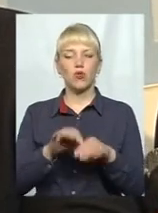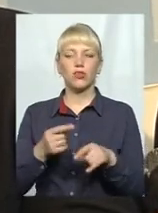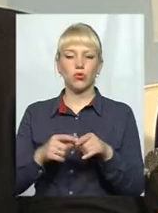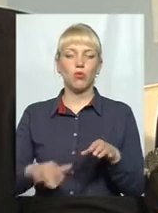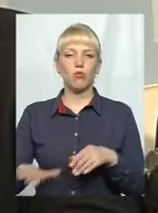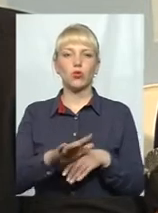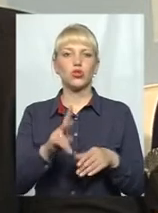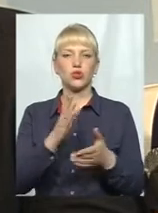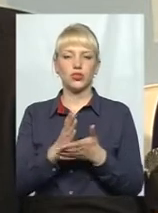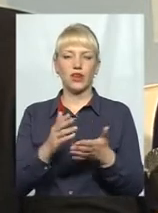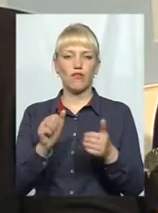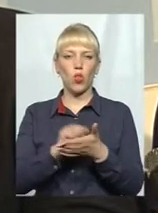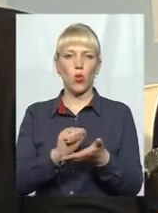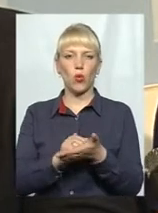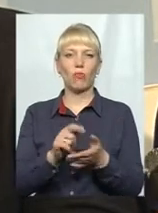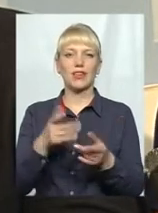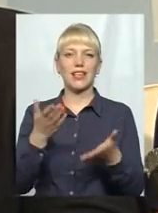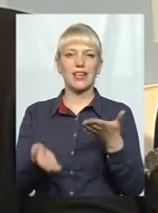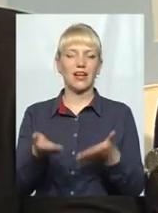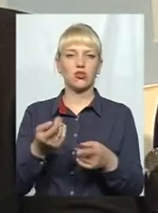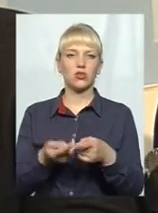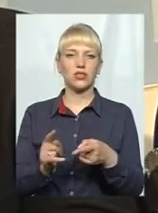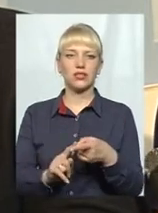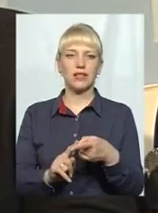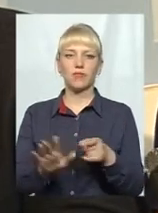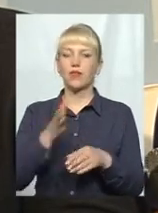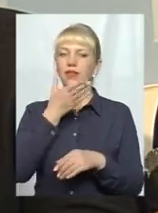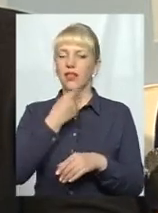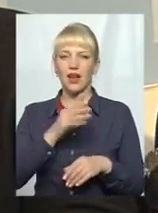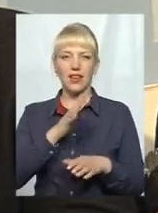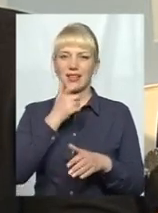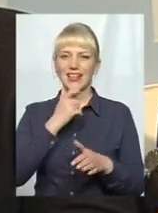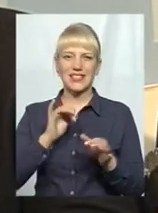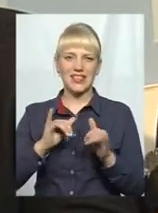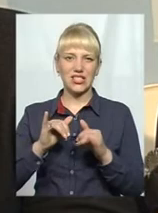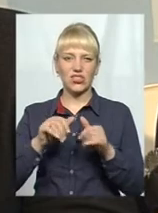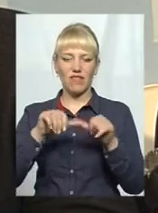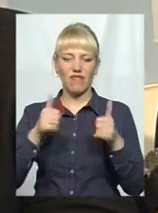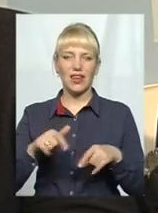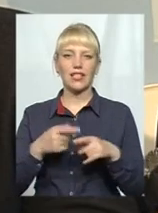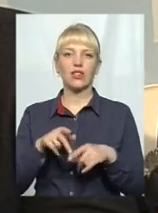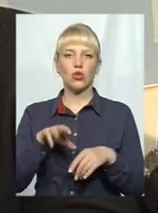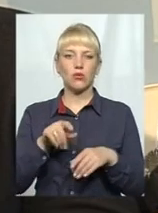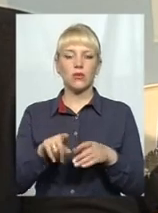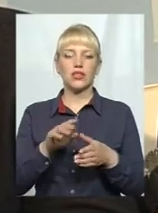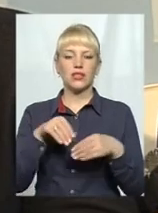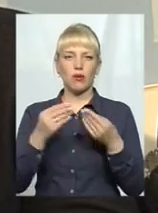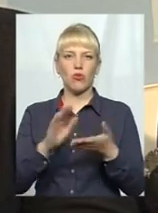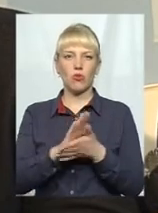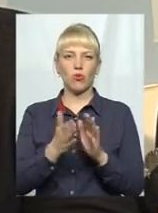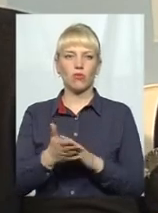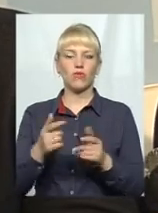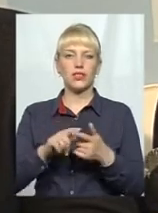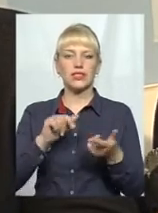у документах. І якщо це не гарний естетичний вигляд, ми йому ставимо за умову змінити архетип,